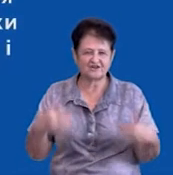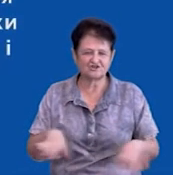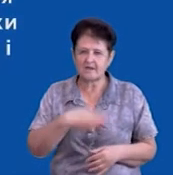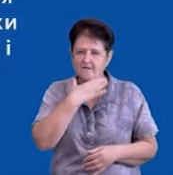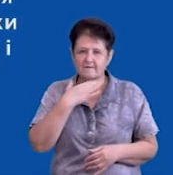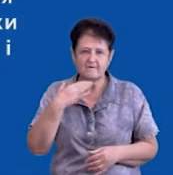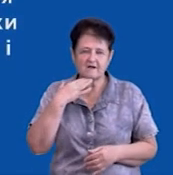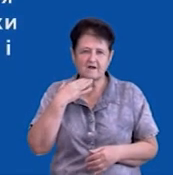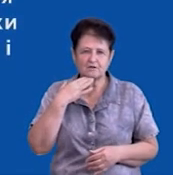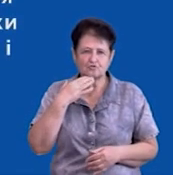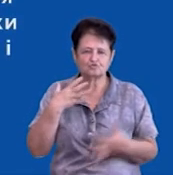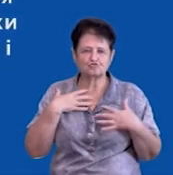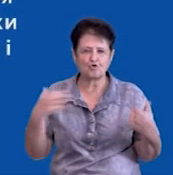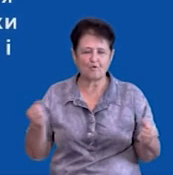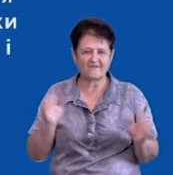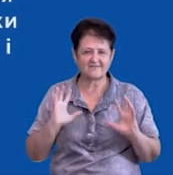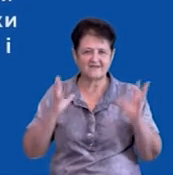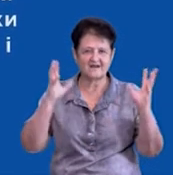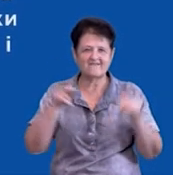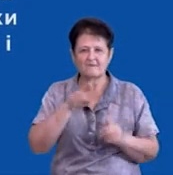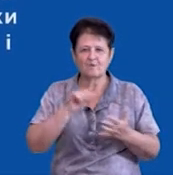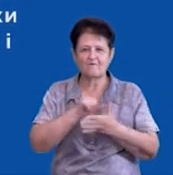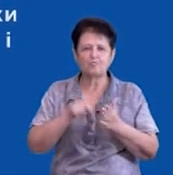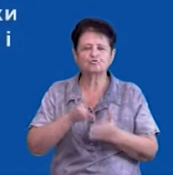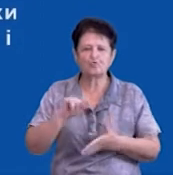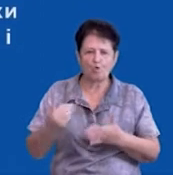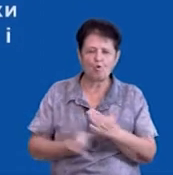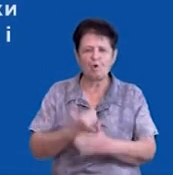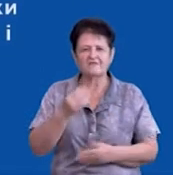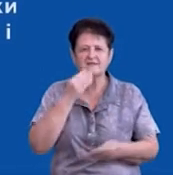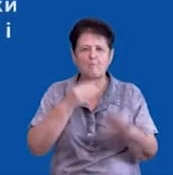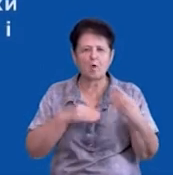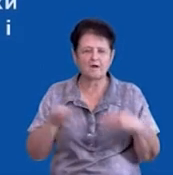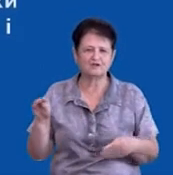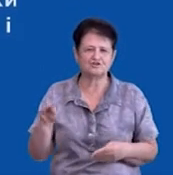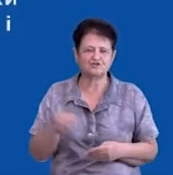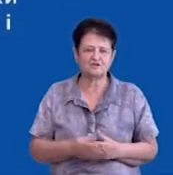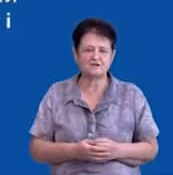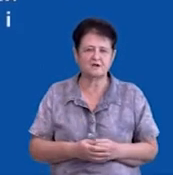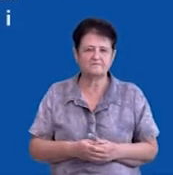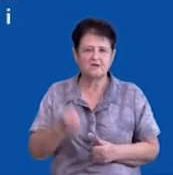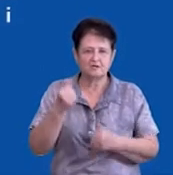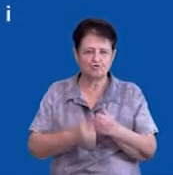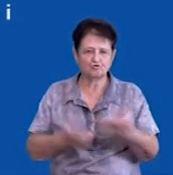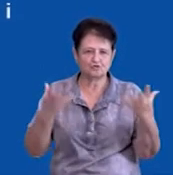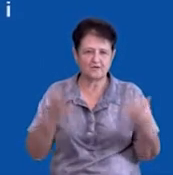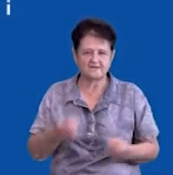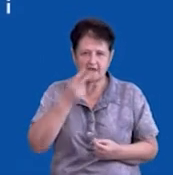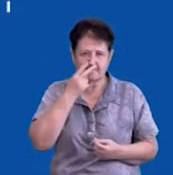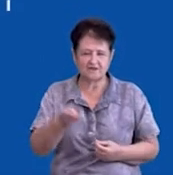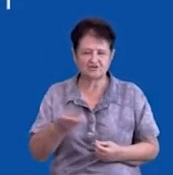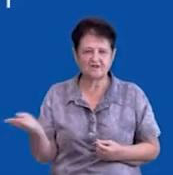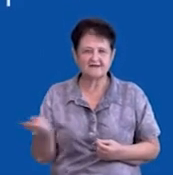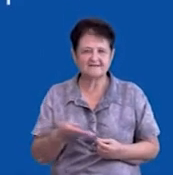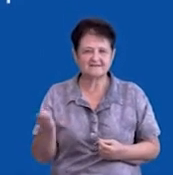багато дорослих, здорових дерев під приводом оновлення, покращення. Ми, на жаль, з кожного дня бачимо